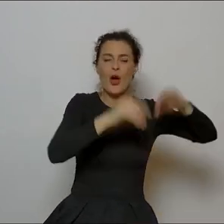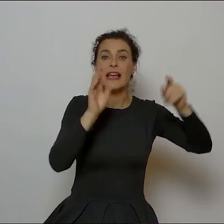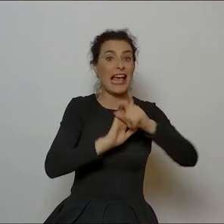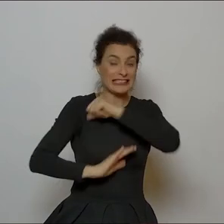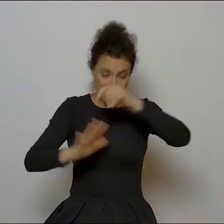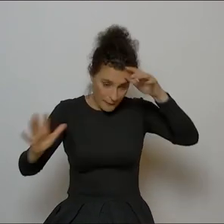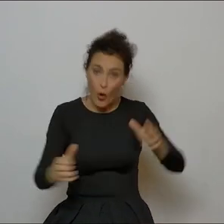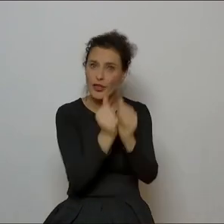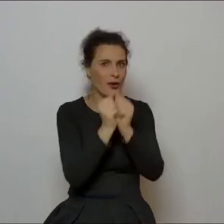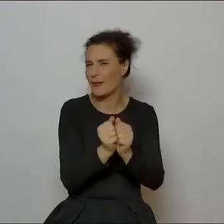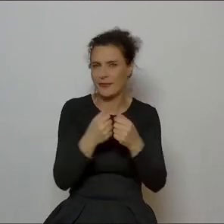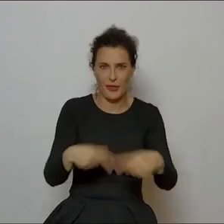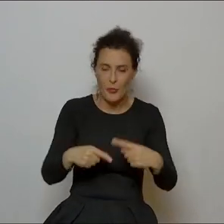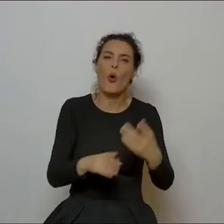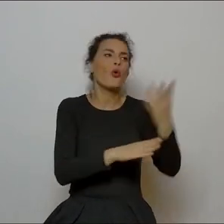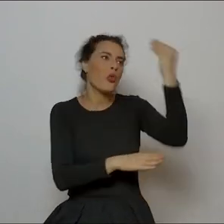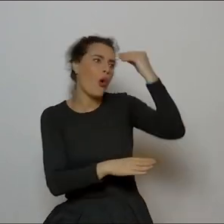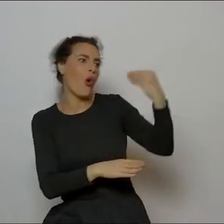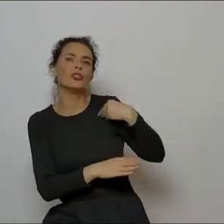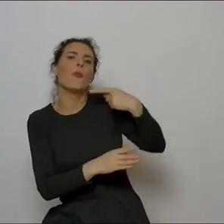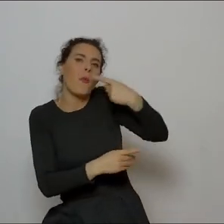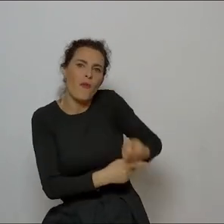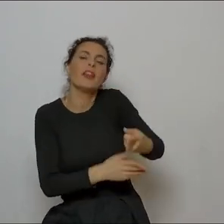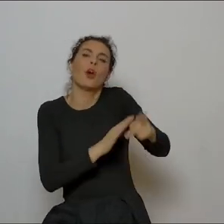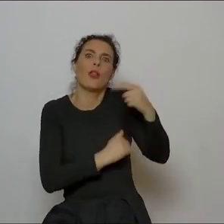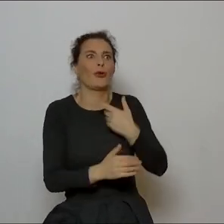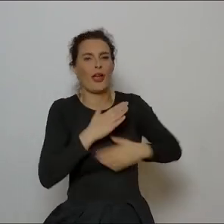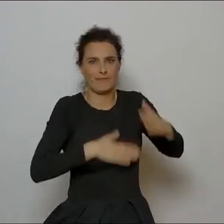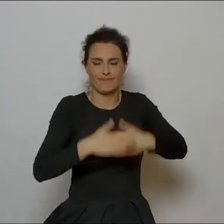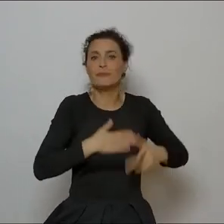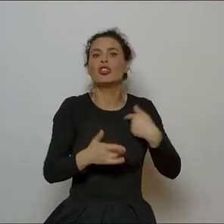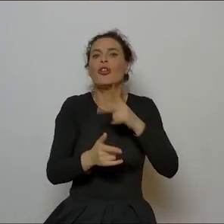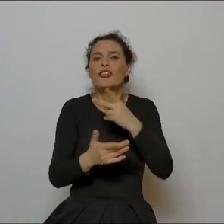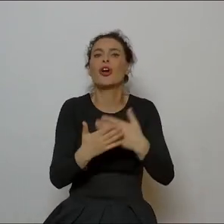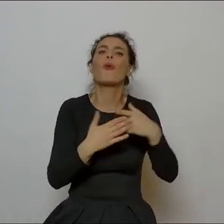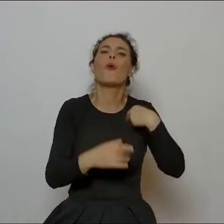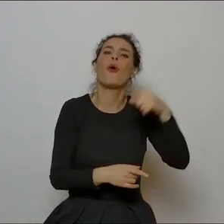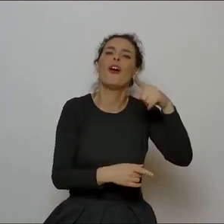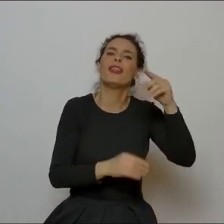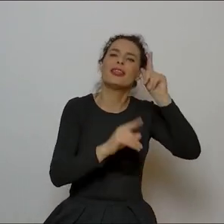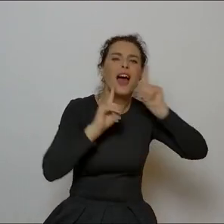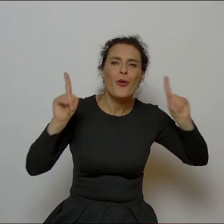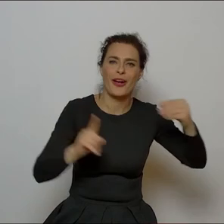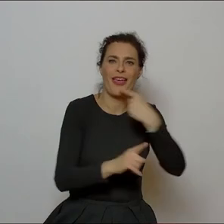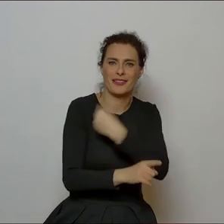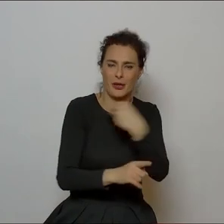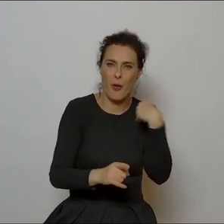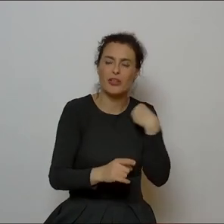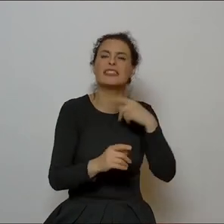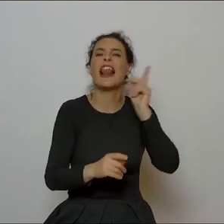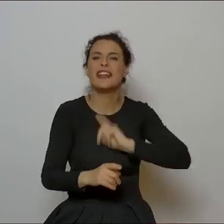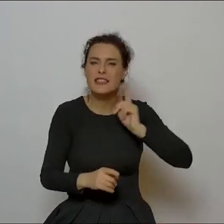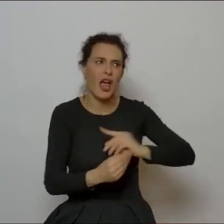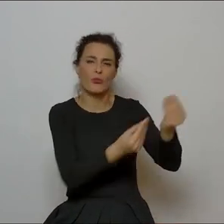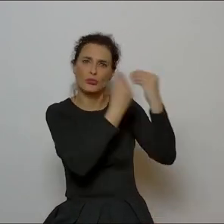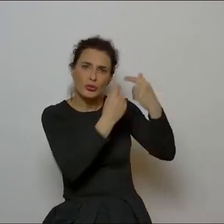odkryłem, ktoś mi to pokazał i za to jest moja też wdzięczność, że miałem fantastycznych polonistów właśnie w XII liceum i fantastyczną